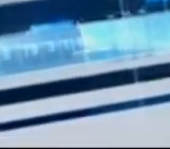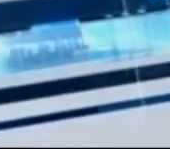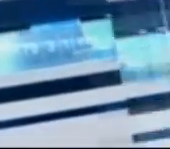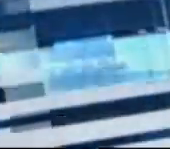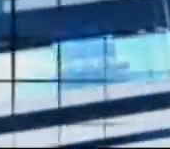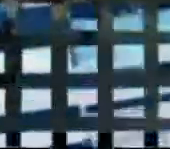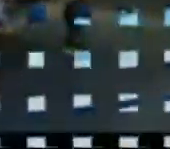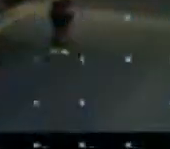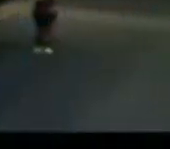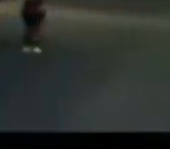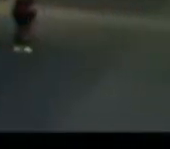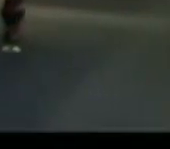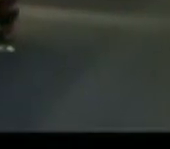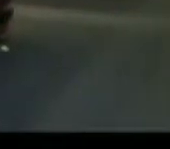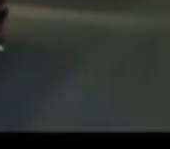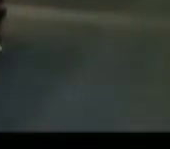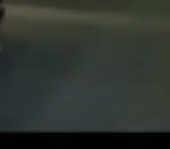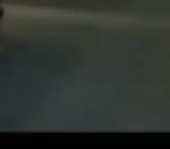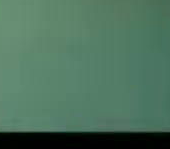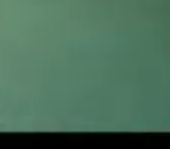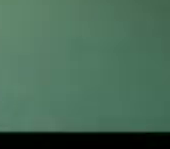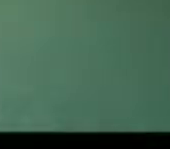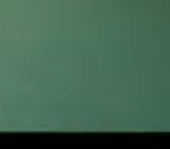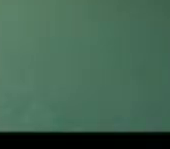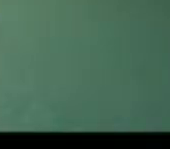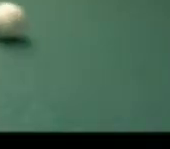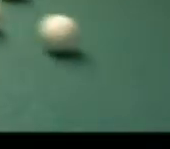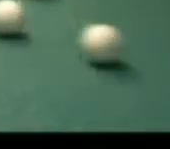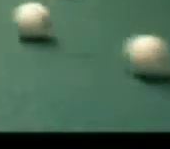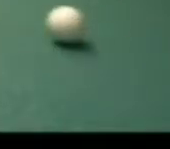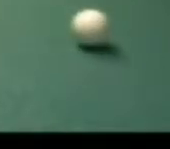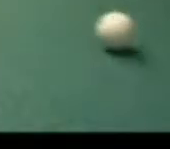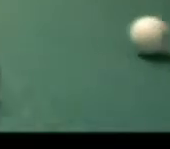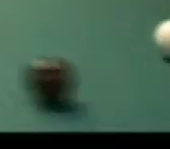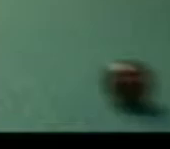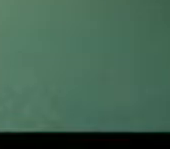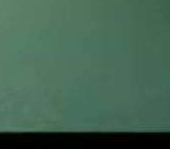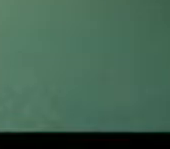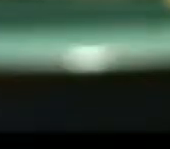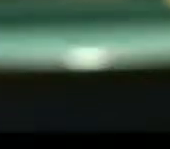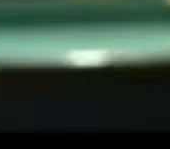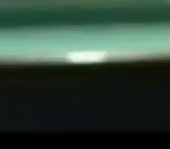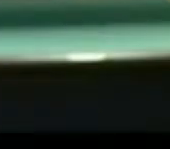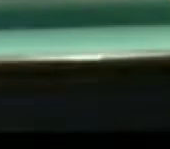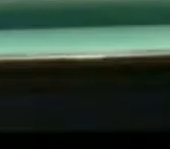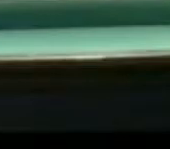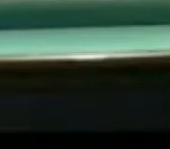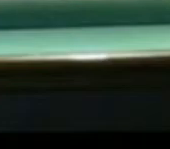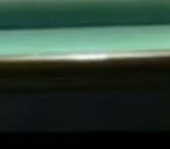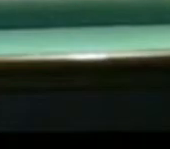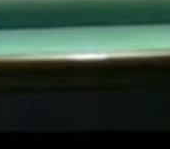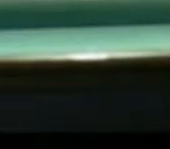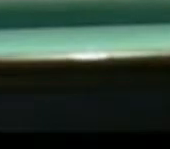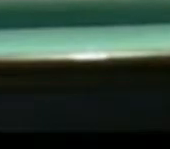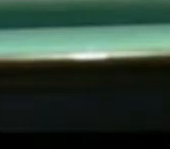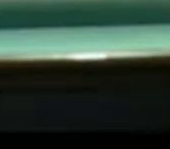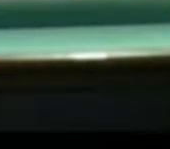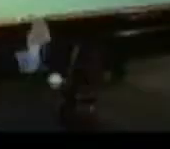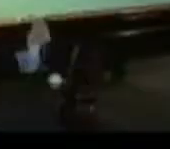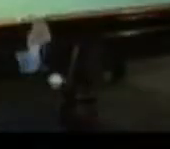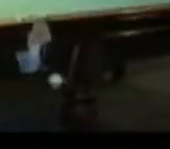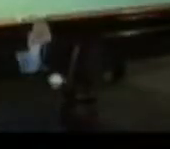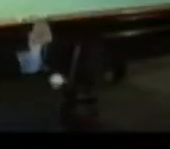В рамках спартакиады между работниками банковской системы в Семее прошли соревнования по бильярду. В них принимало